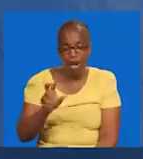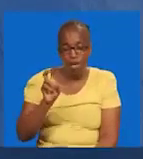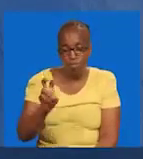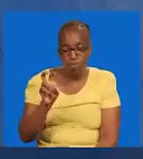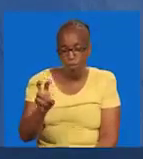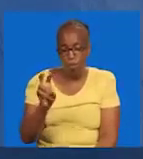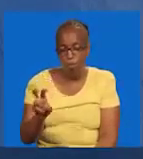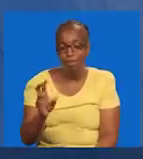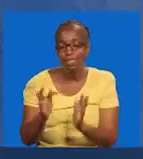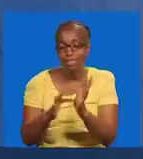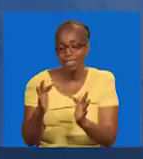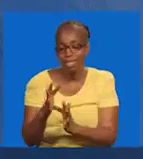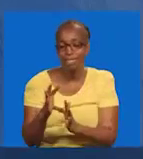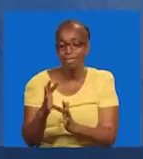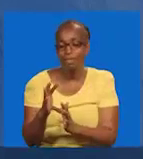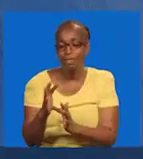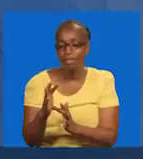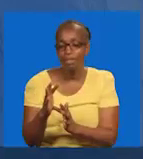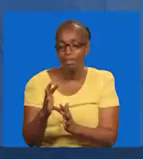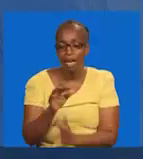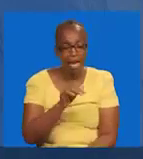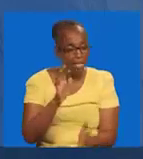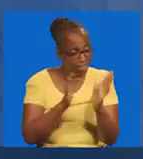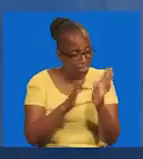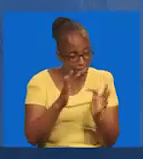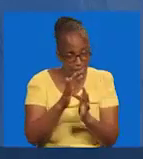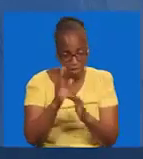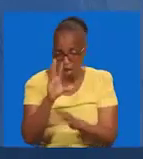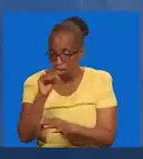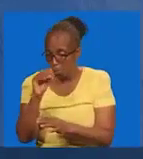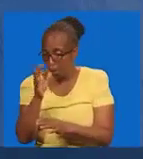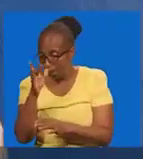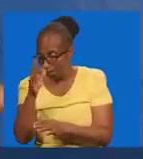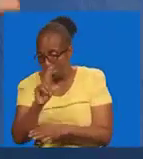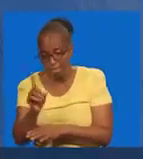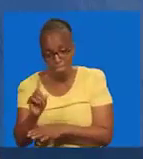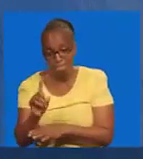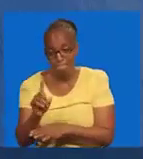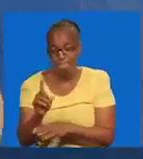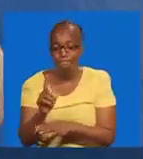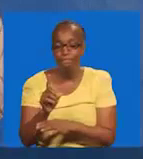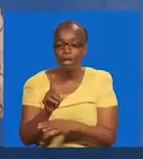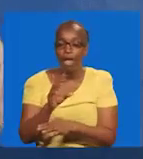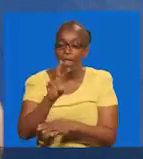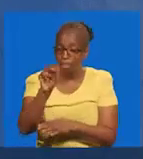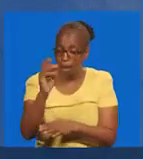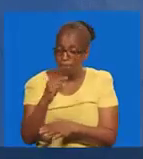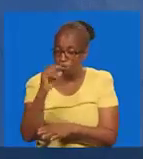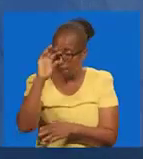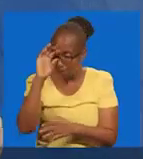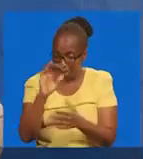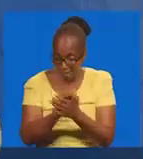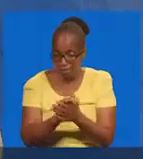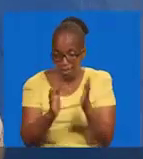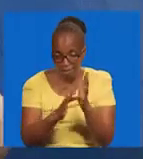uongo wao. Wao ndiyo waongo. Si Yesu. Wale ambao wa muamini Yesu Kristo.